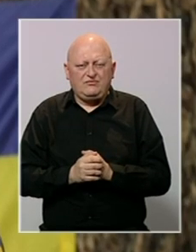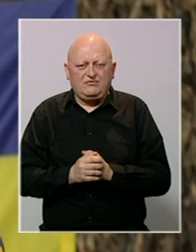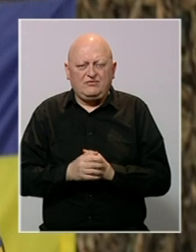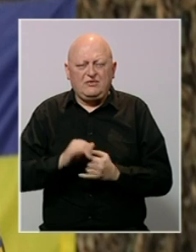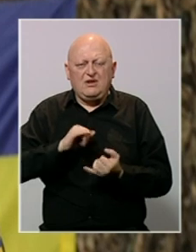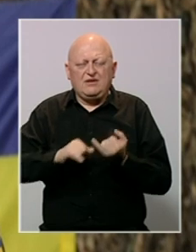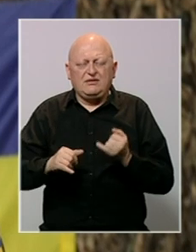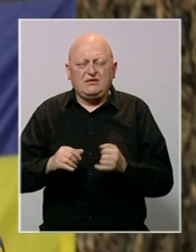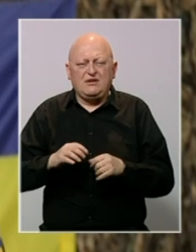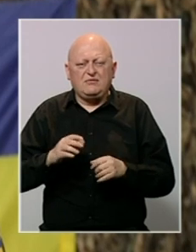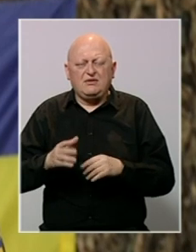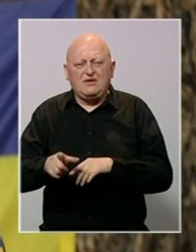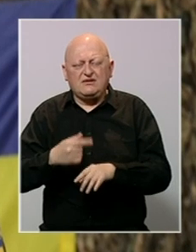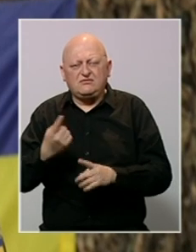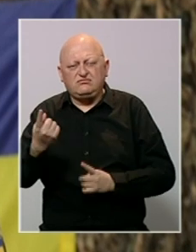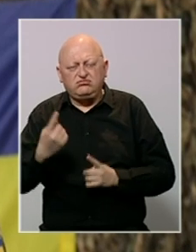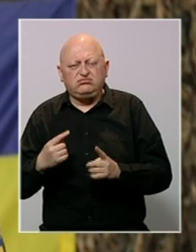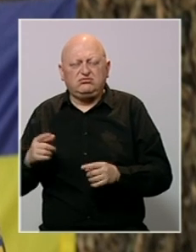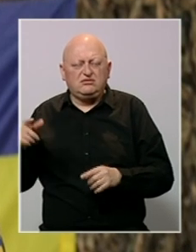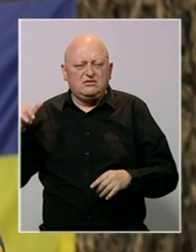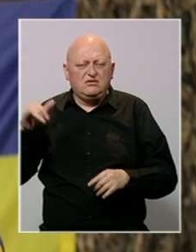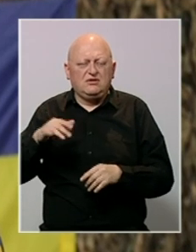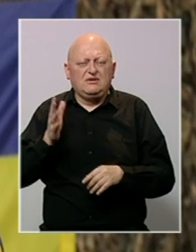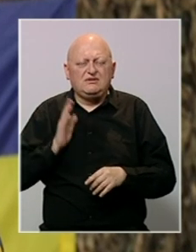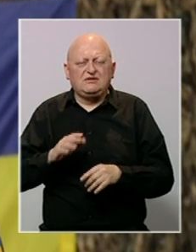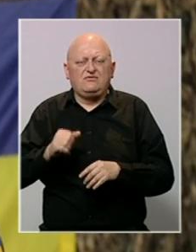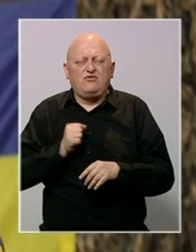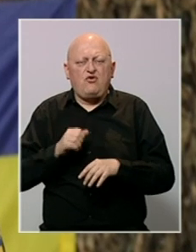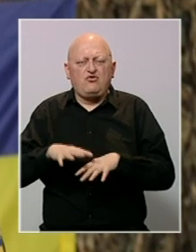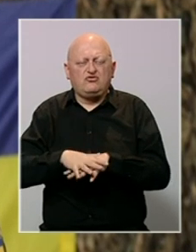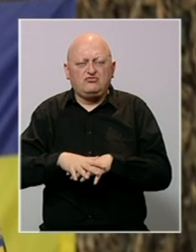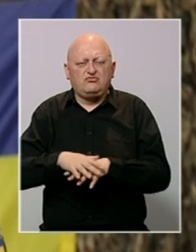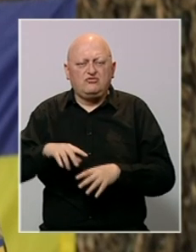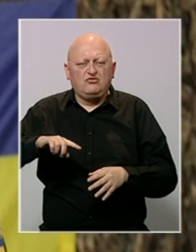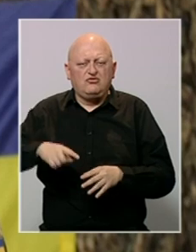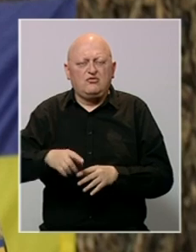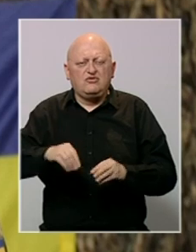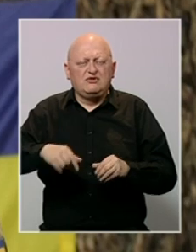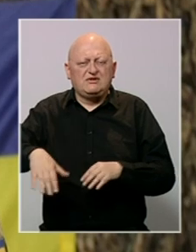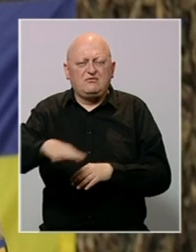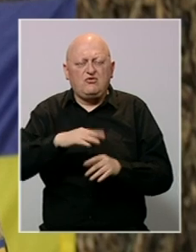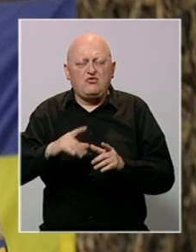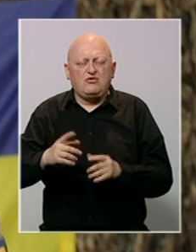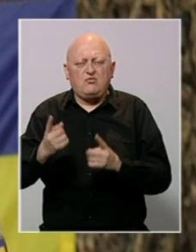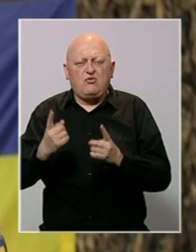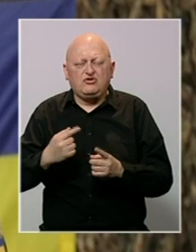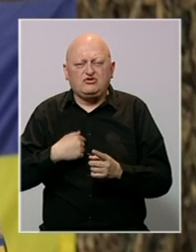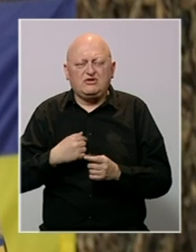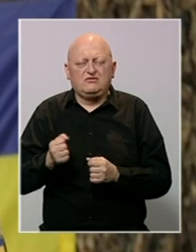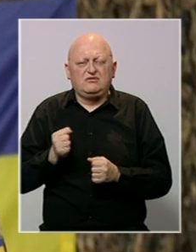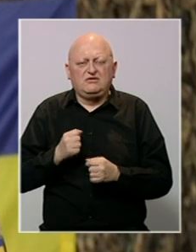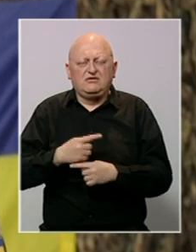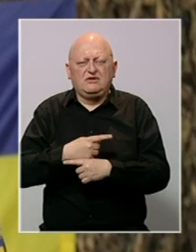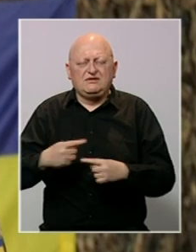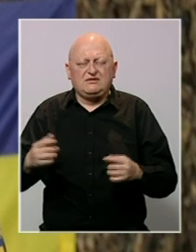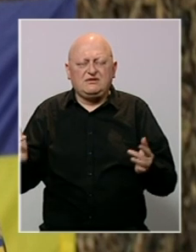Neprijatelj nastavlja zračne raketne i topničke napade na civilnu i vojnu infrastrukturu duboko na ukrajinskom teritoriju, na položaj naših postrujbi duš